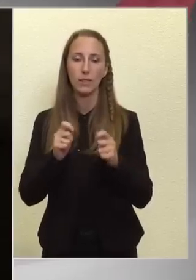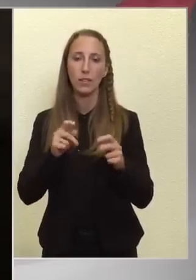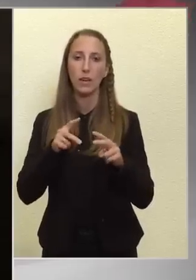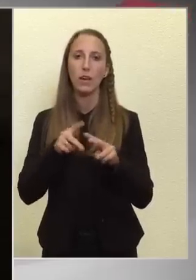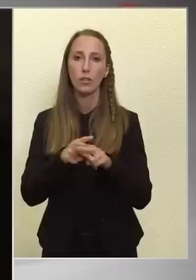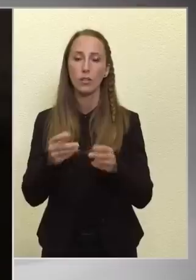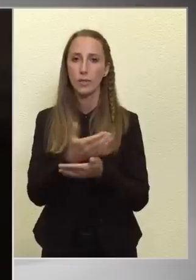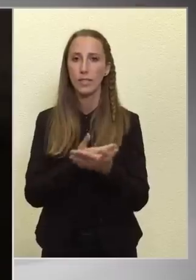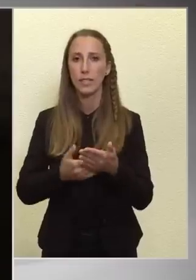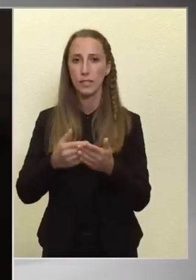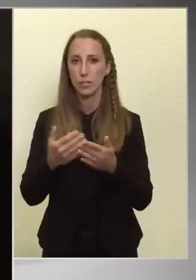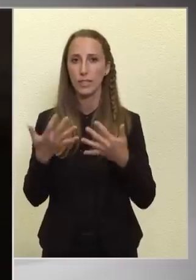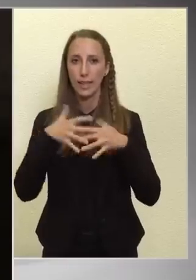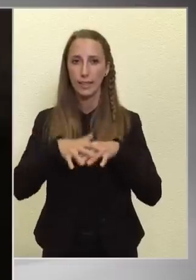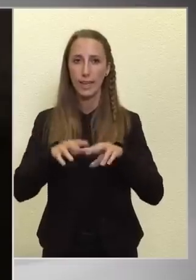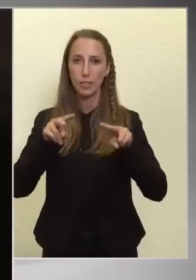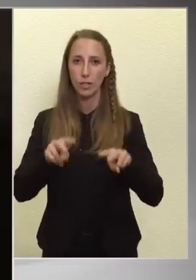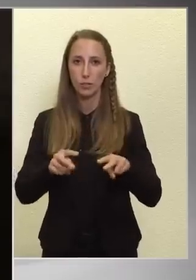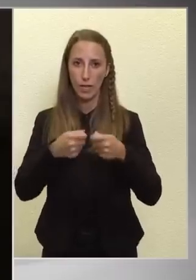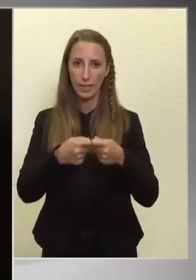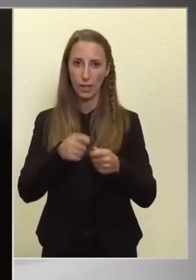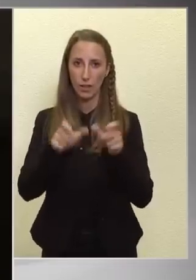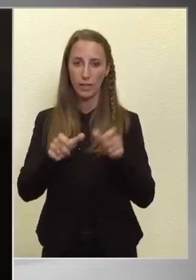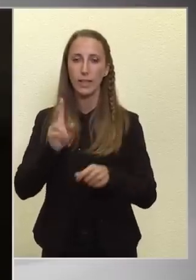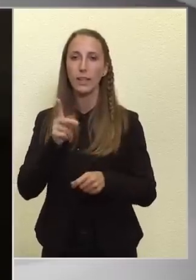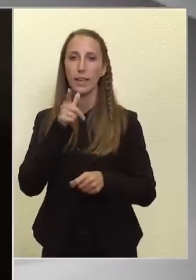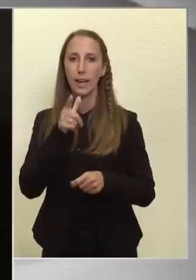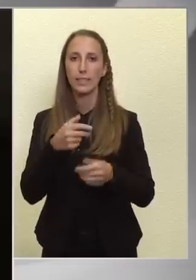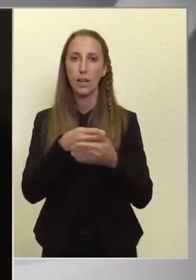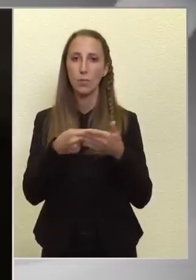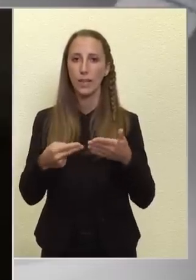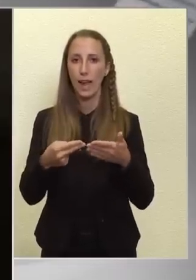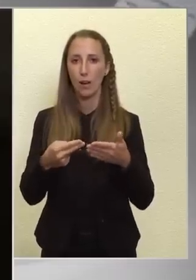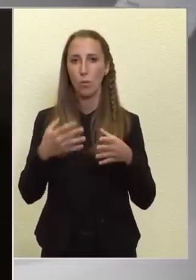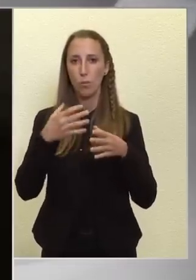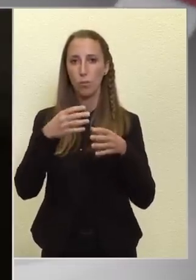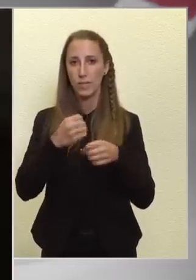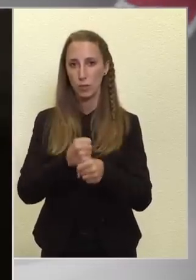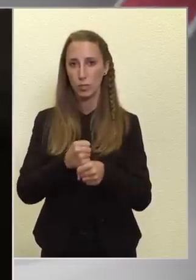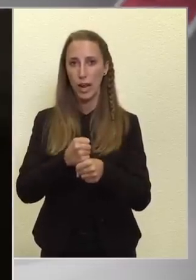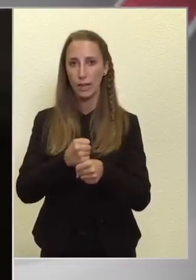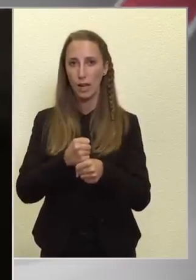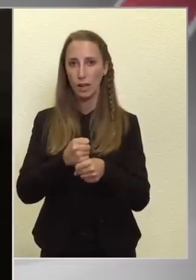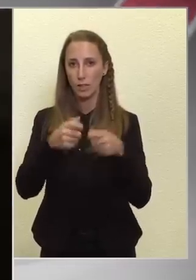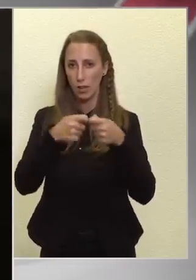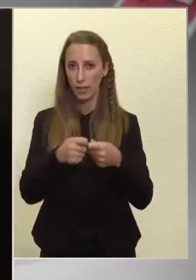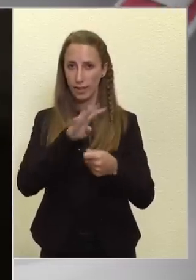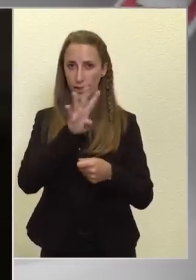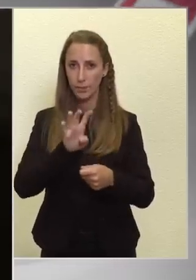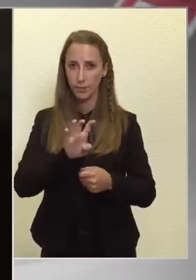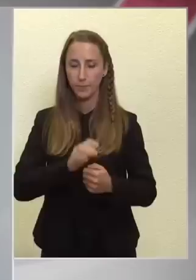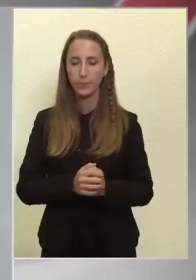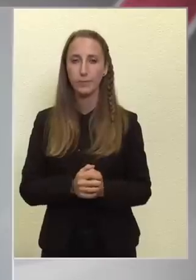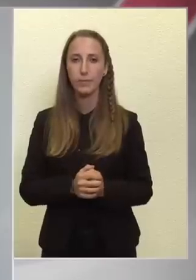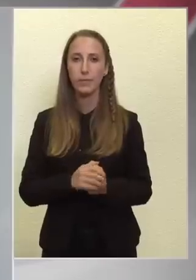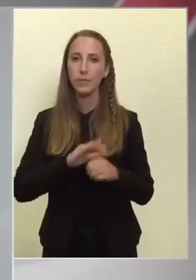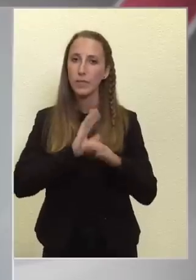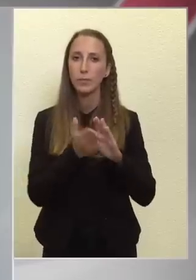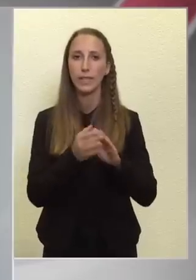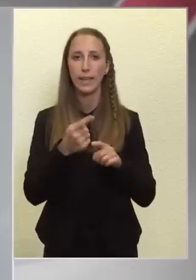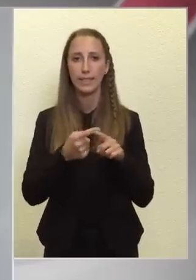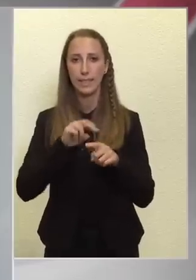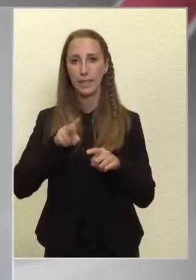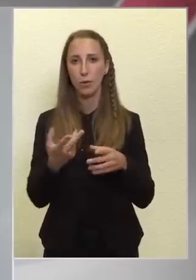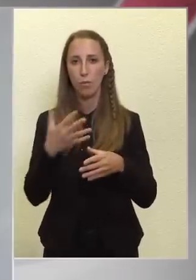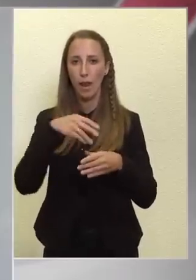integritási hatóság tagjaira, és kik lesznek a bírálóbizottságnak a tagjai? Minden részletről